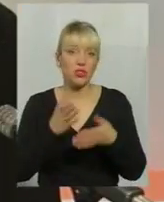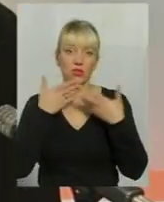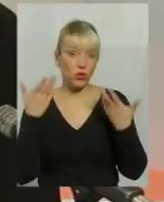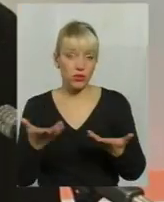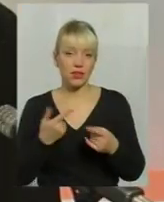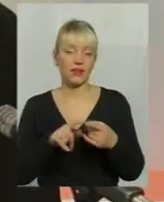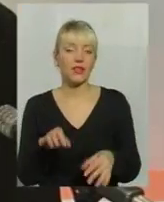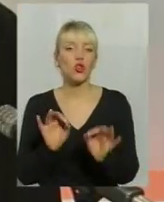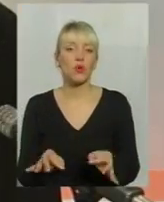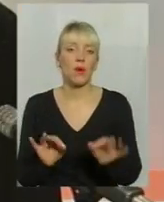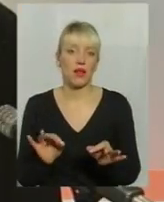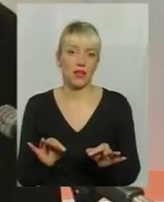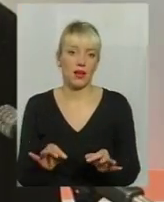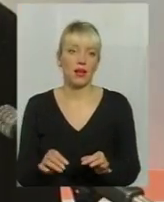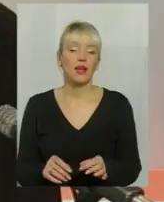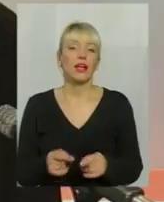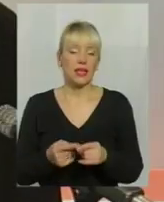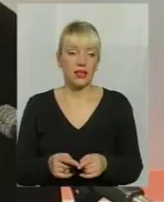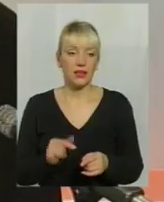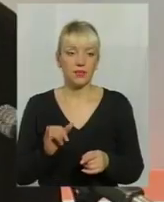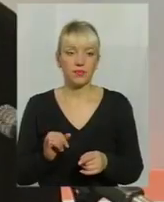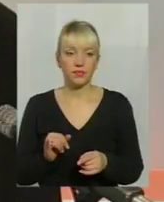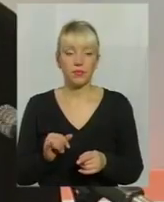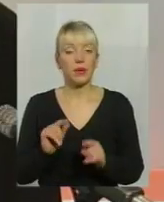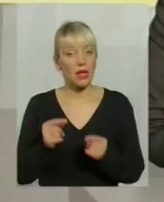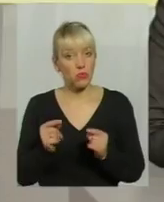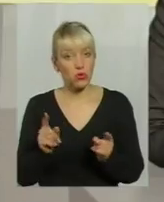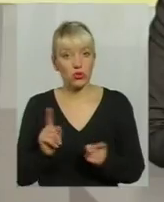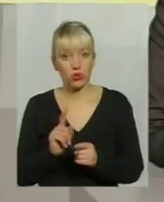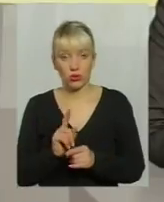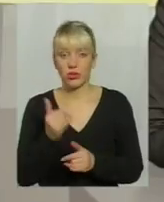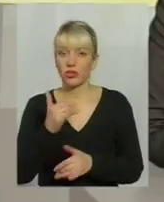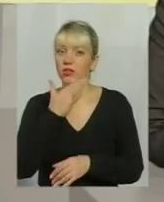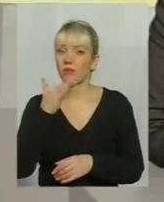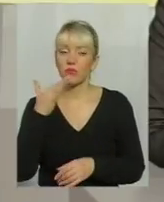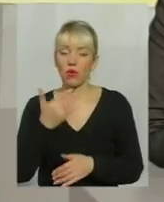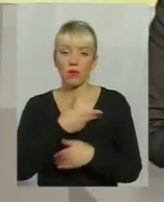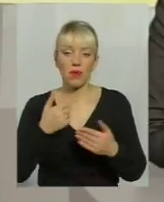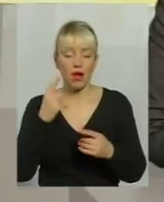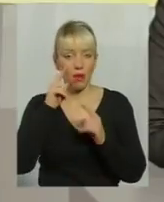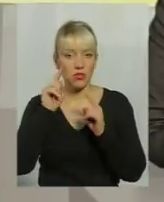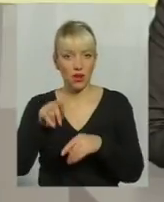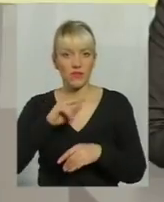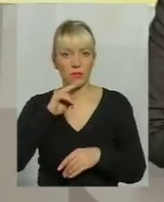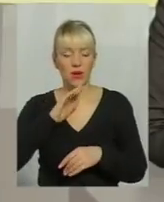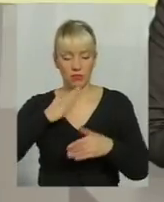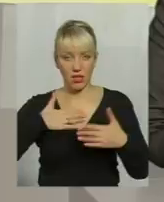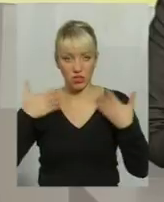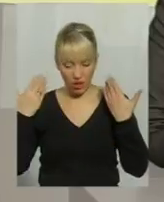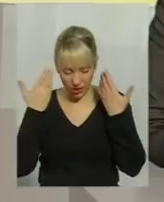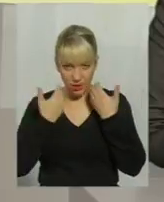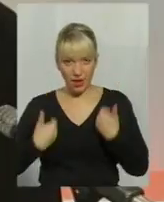і адекватно все-таки, да? Тому що зараз дуже багато ми обращаємо внимание на наше тело, да?